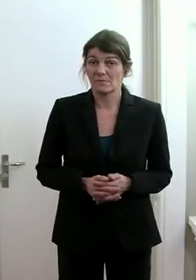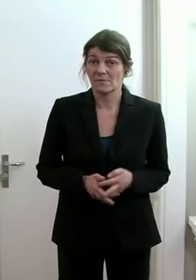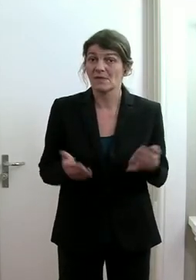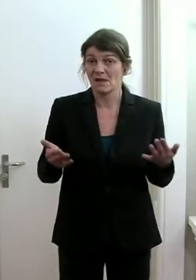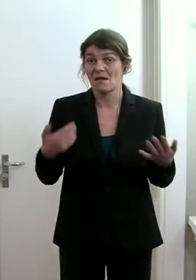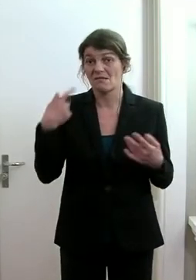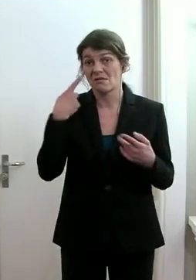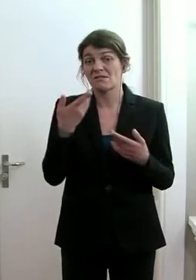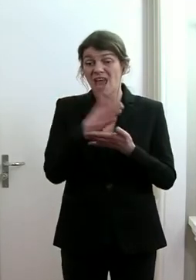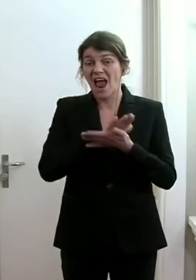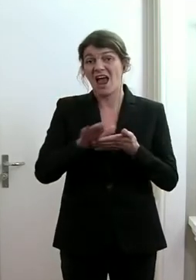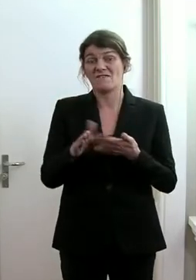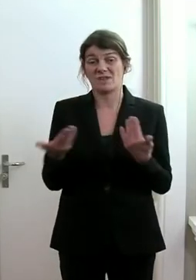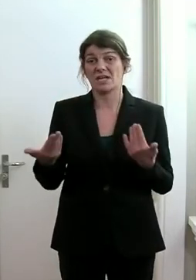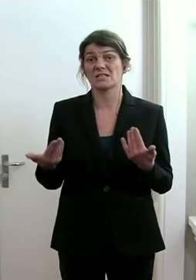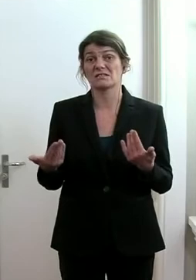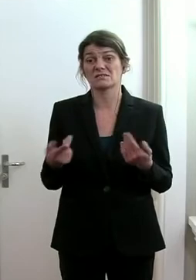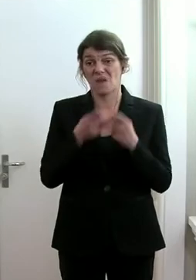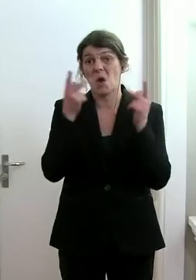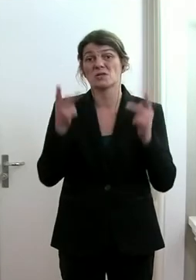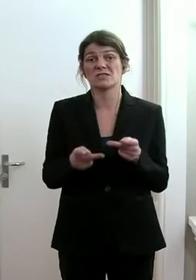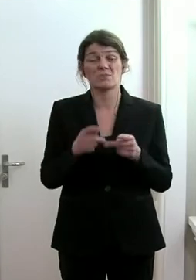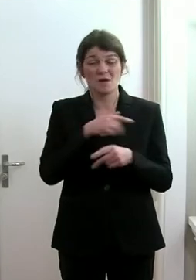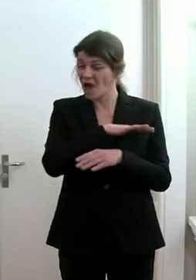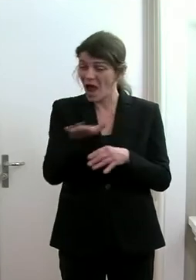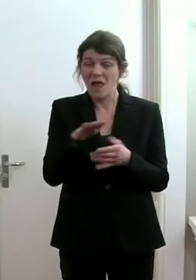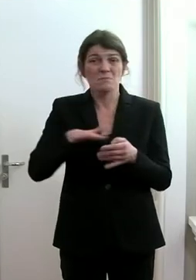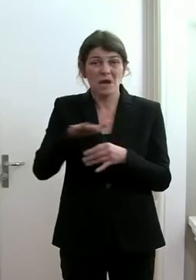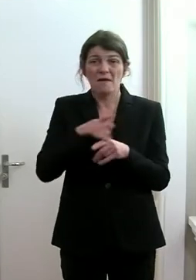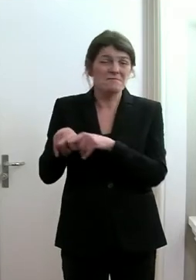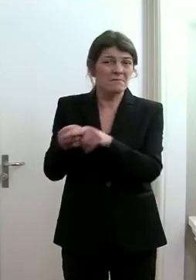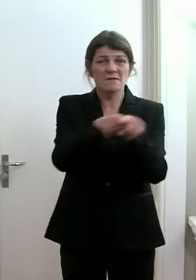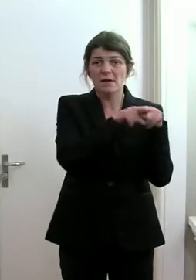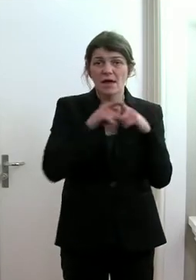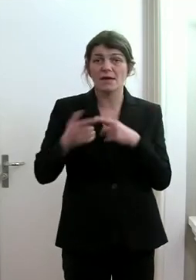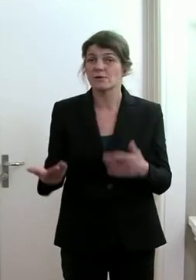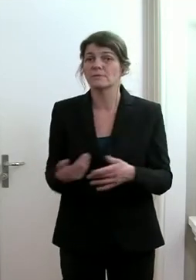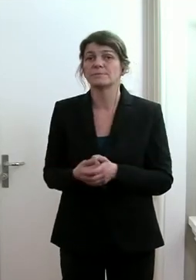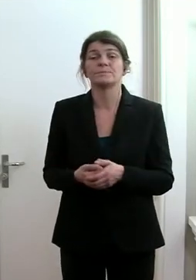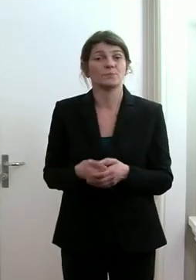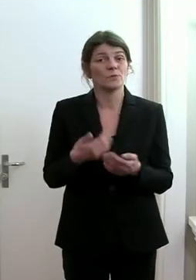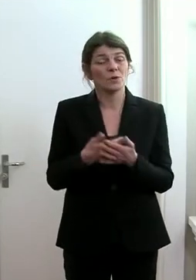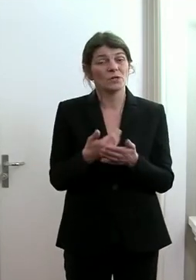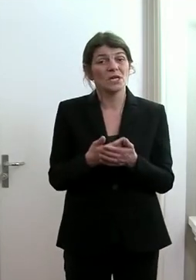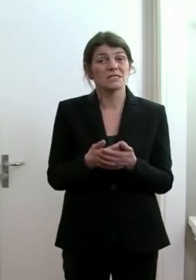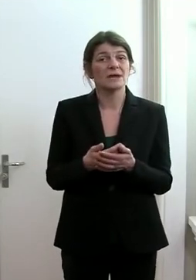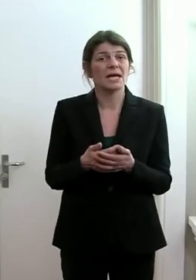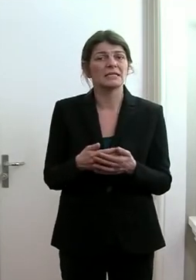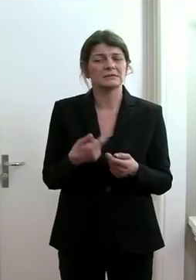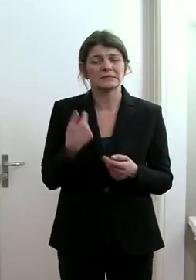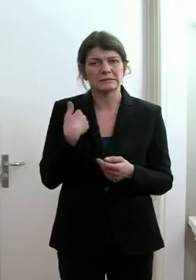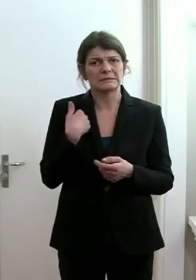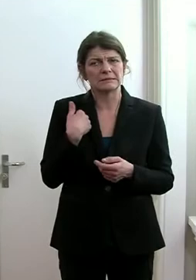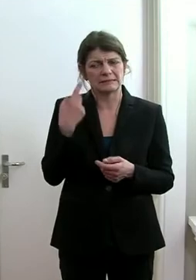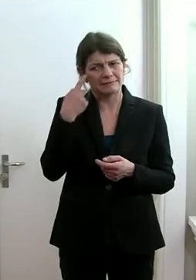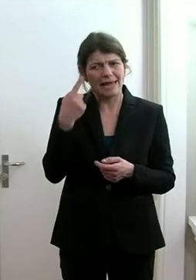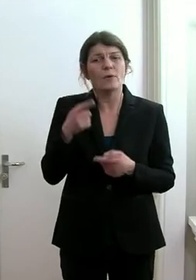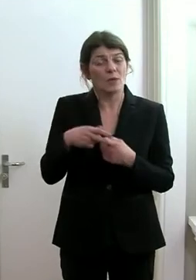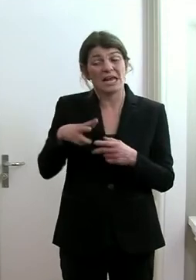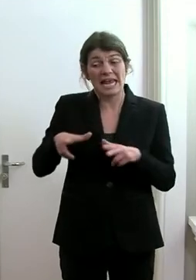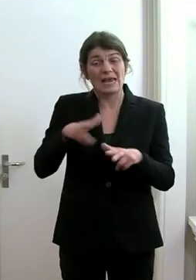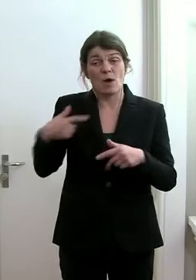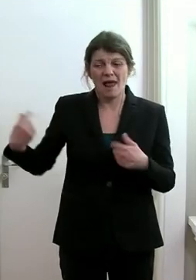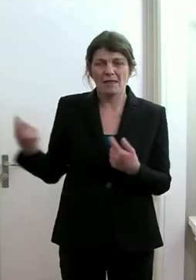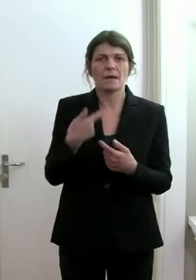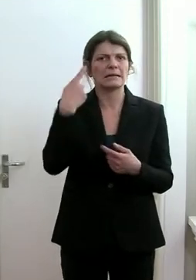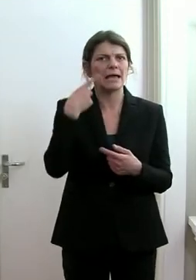das ist ein sehr einfaches und durchgängiges Konzept. Und es ist auch meines Erachtens oder nach Erachtens der Regierung ein sehr wirksames Konzept.